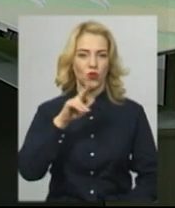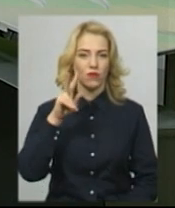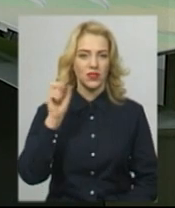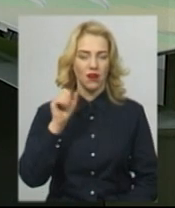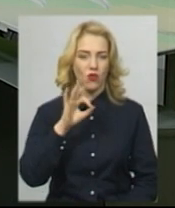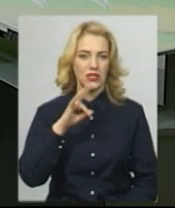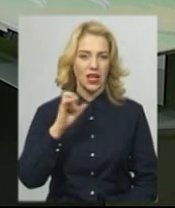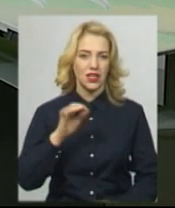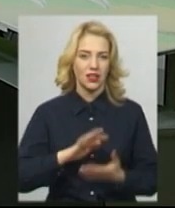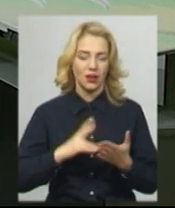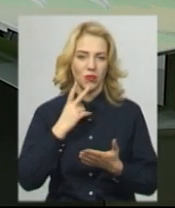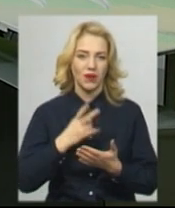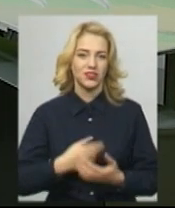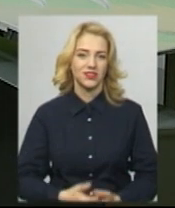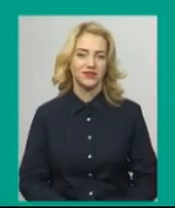Далі ви побачите.